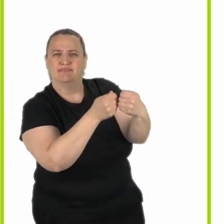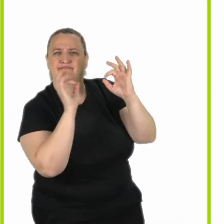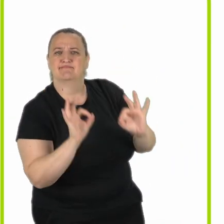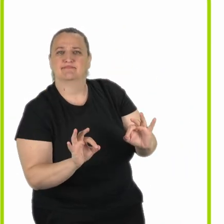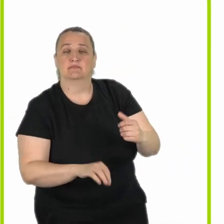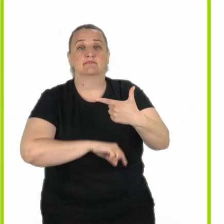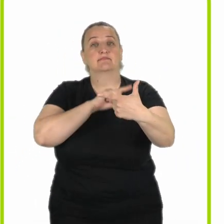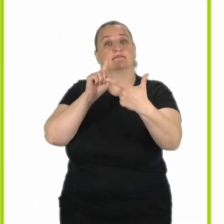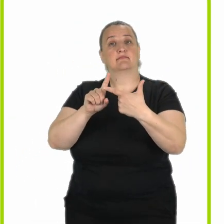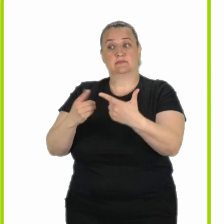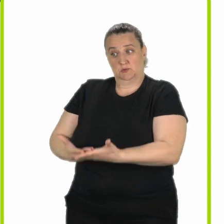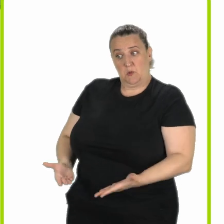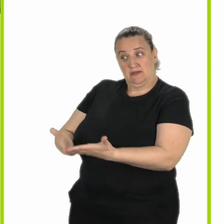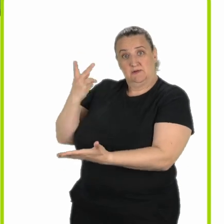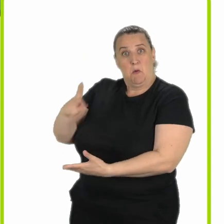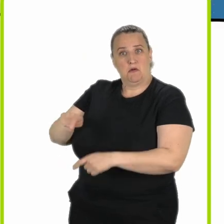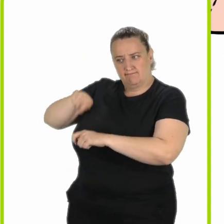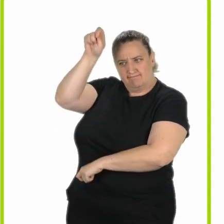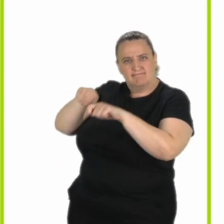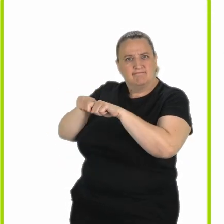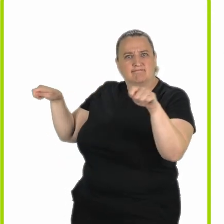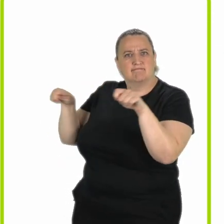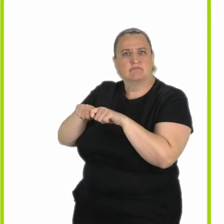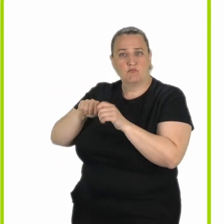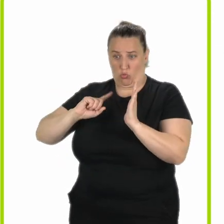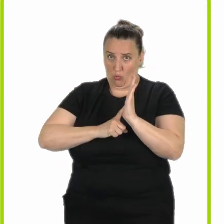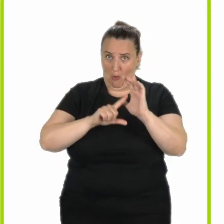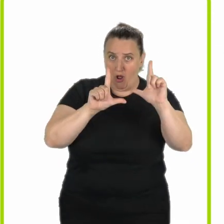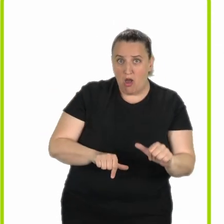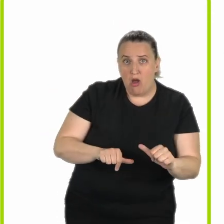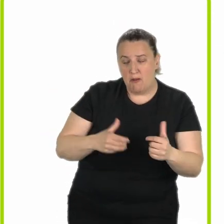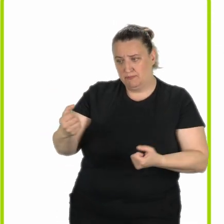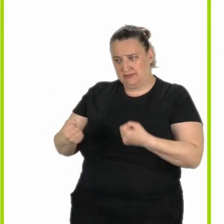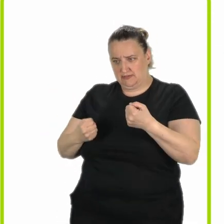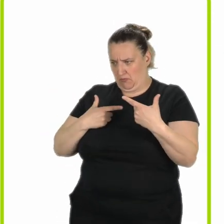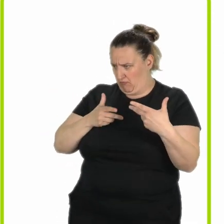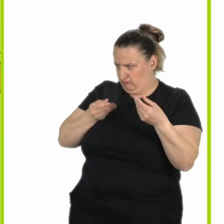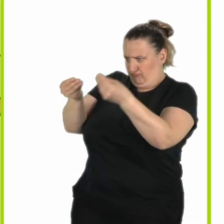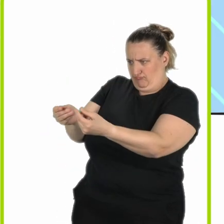L'évaluation de la situation, l'attribution de droits et de prestations adaptées.